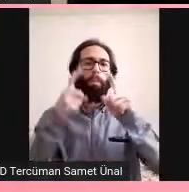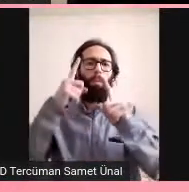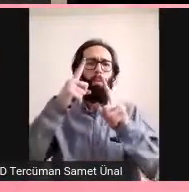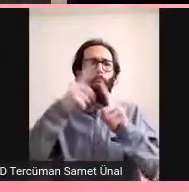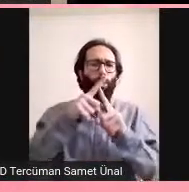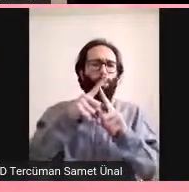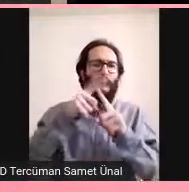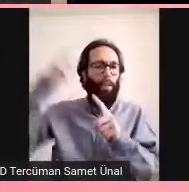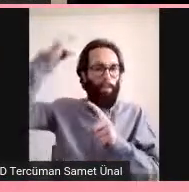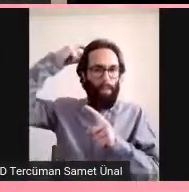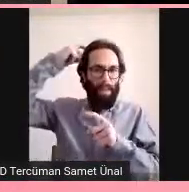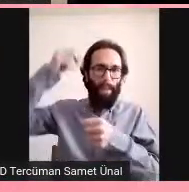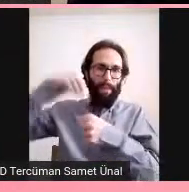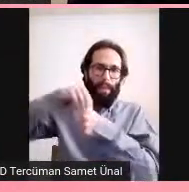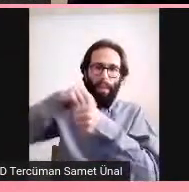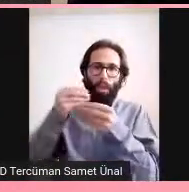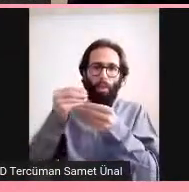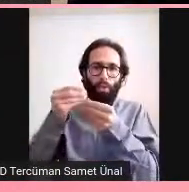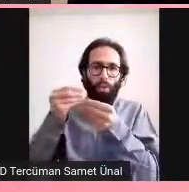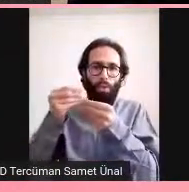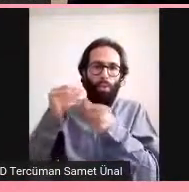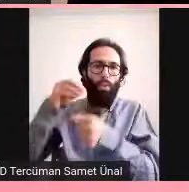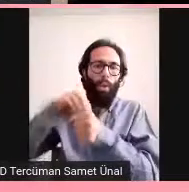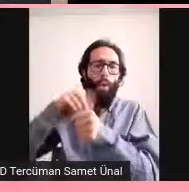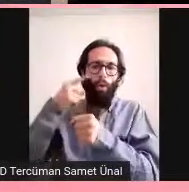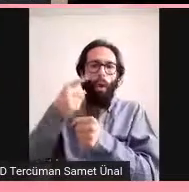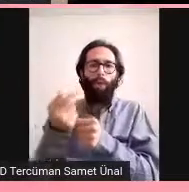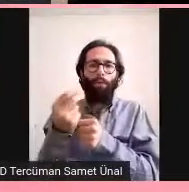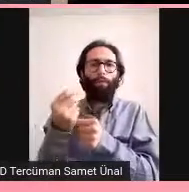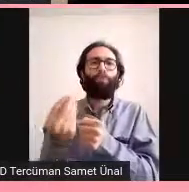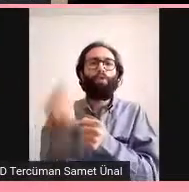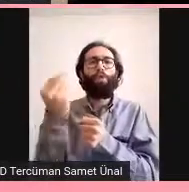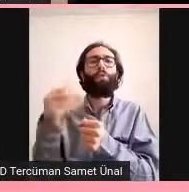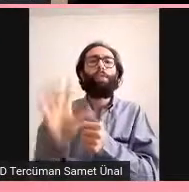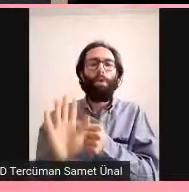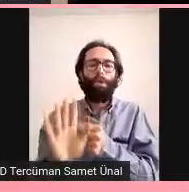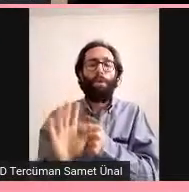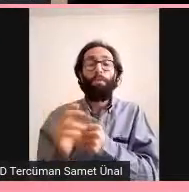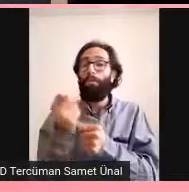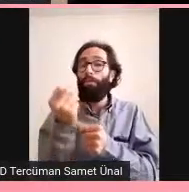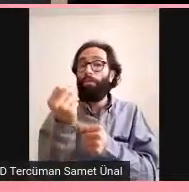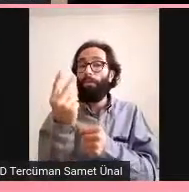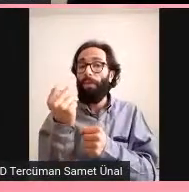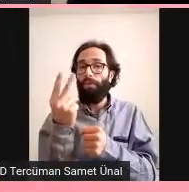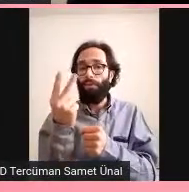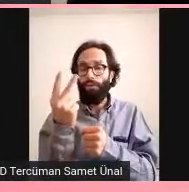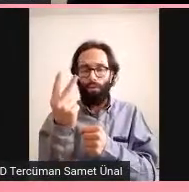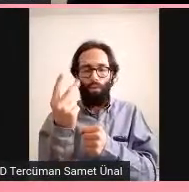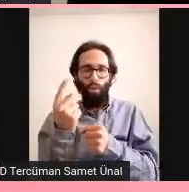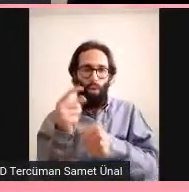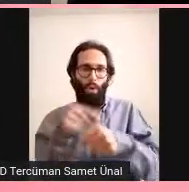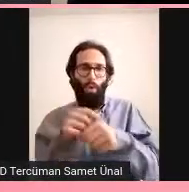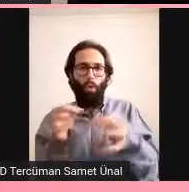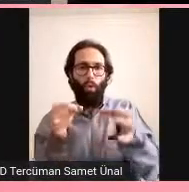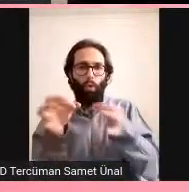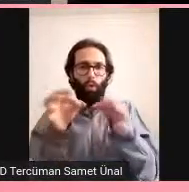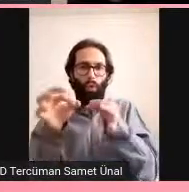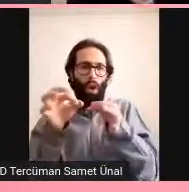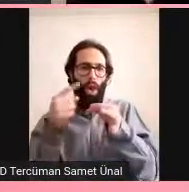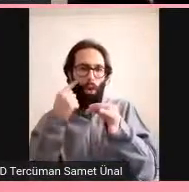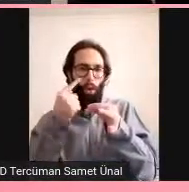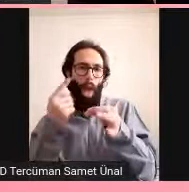Diyorlar ki AC2 reseptörü bu. Virüsün hücrelere girmek için kullandığı reseptör. Nöronlarda aslında az.